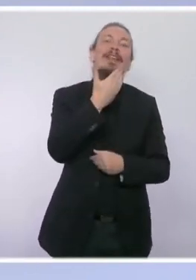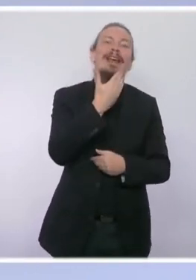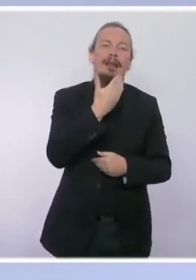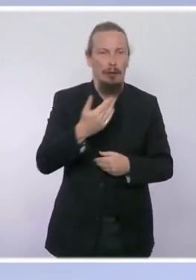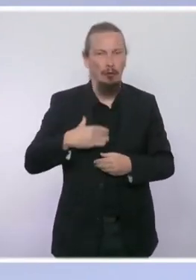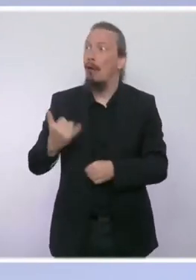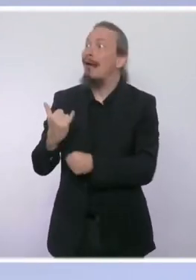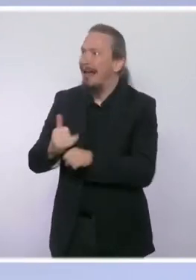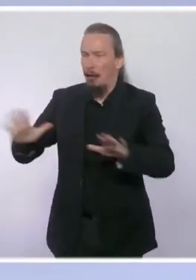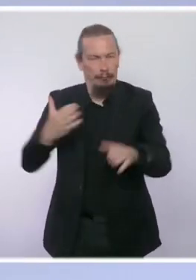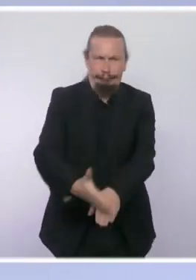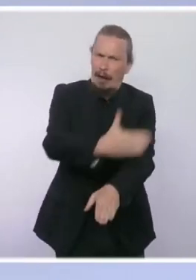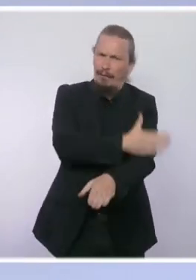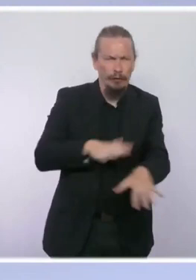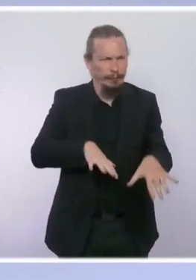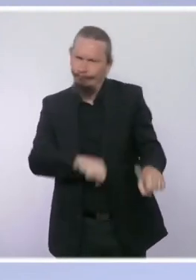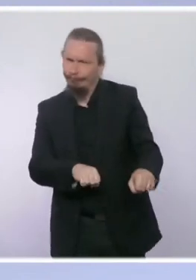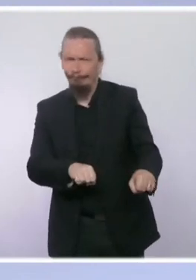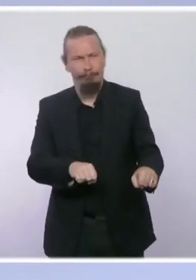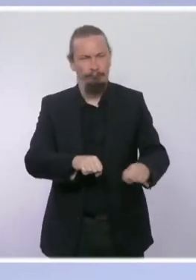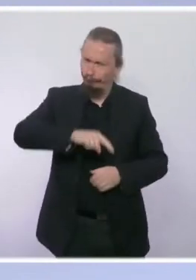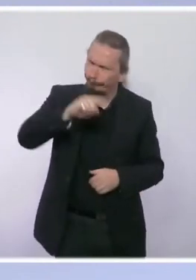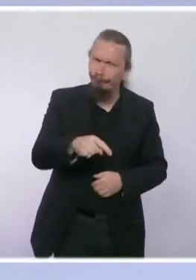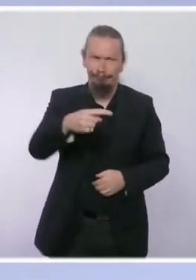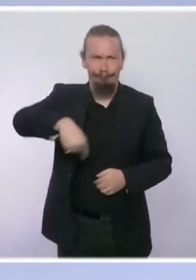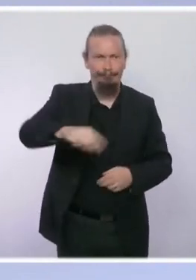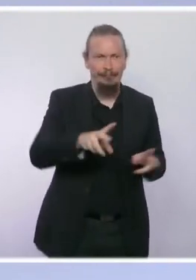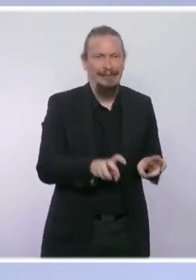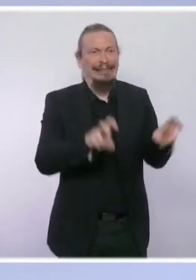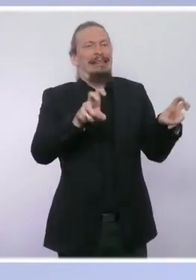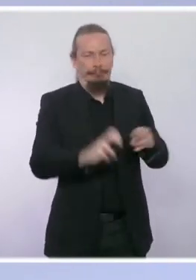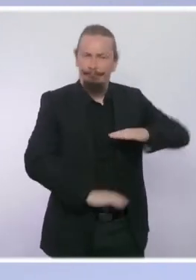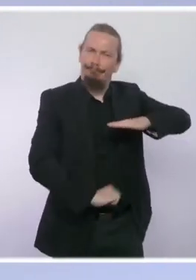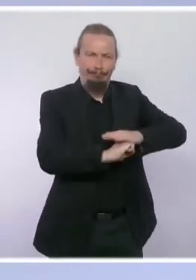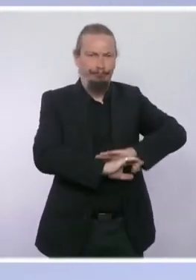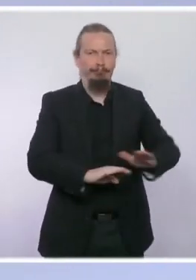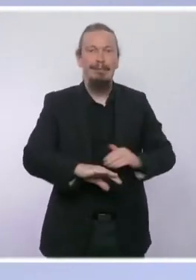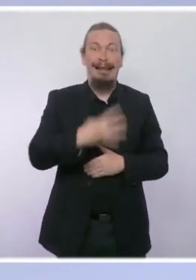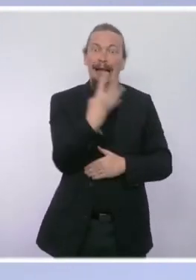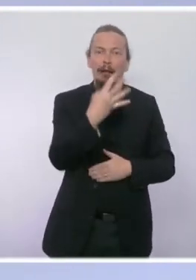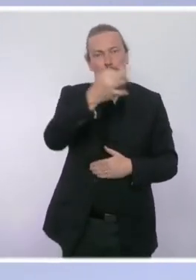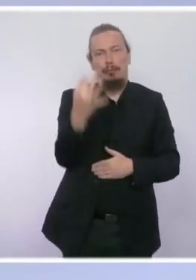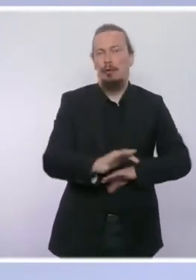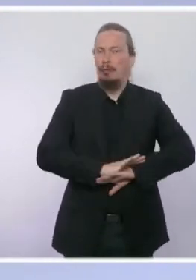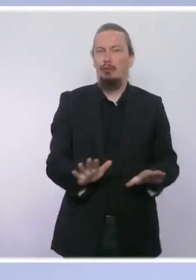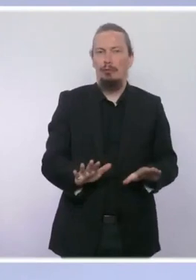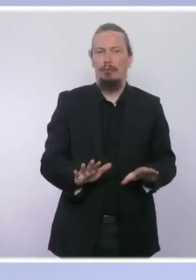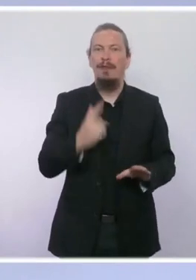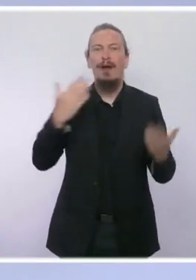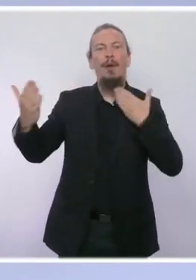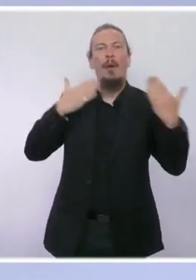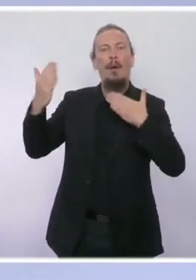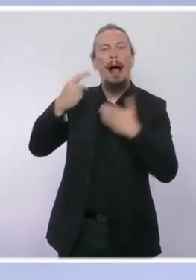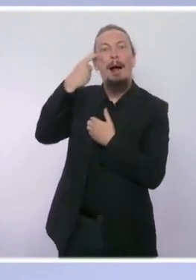avons pris des mesures en avance de phase pour contraindre évidemment cette hausse qui sera limitée au maximum à 4 %, c'est-à-dire trois fois moins